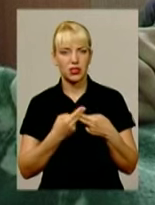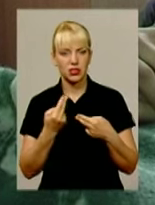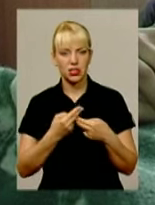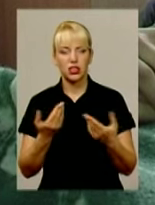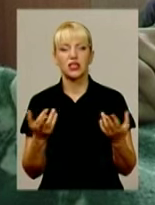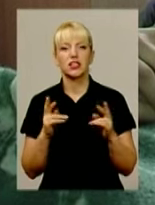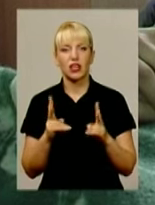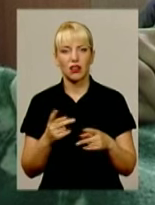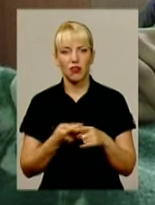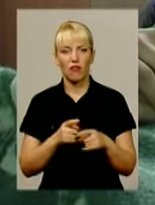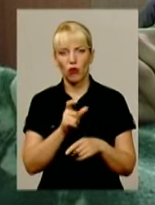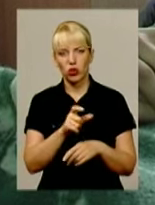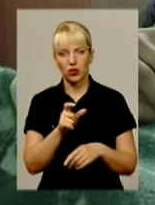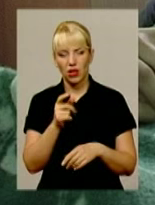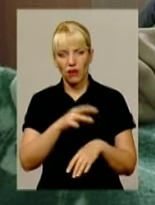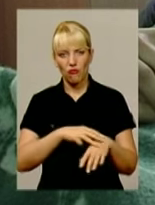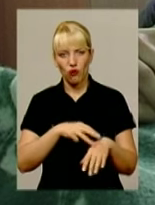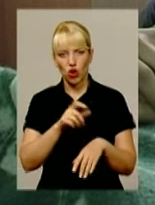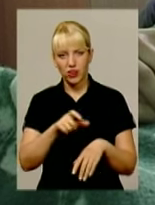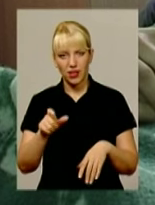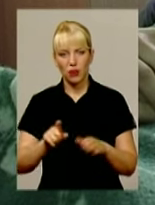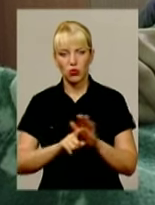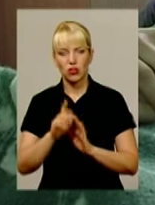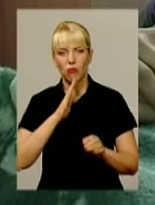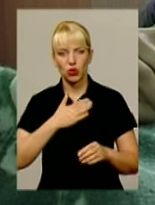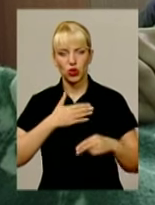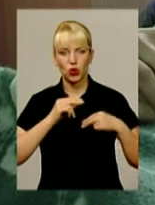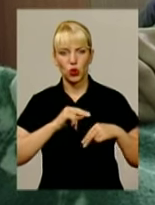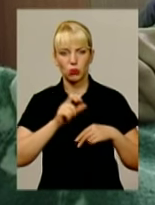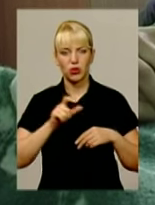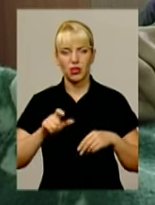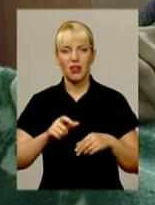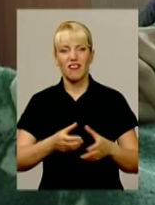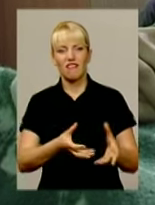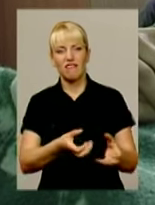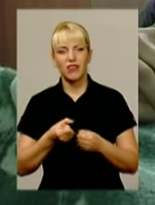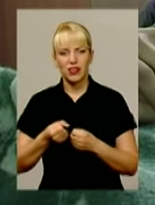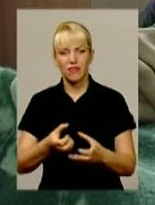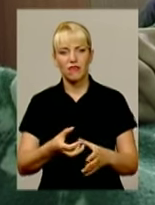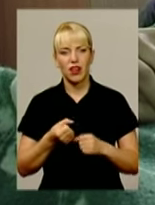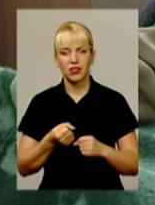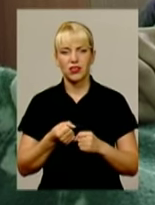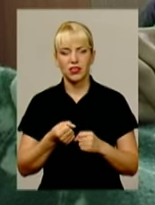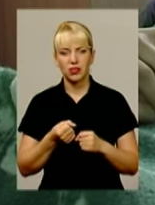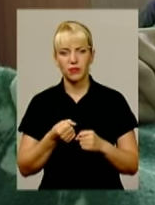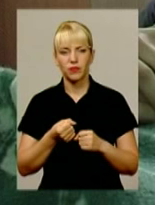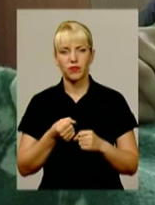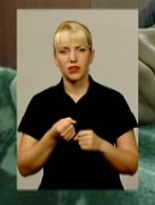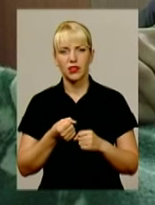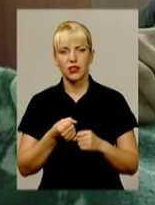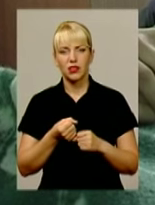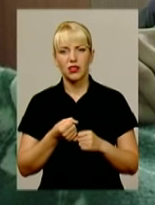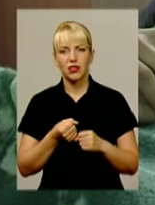Яким чином? Вони почали в моїх робітників виривати з рук кранові стропи,